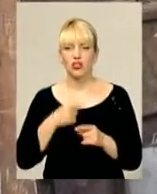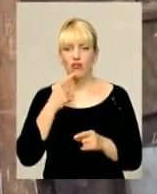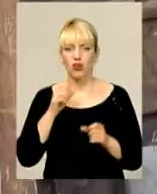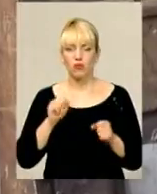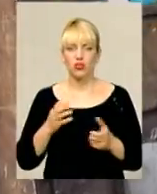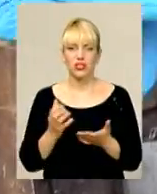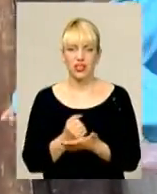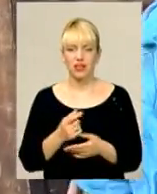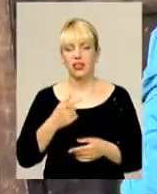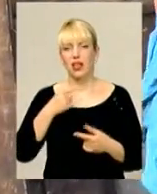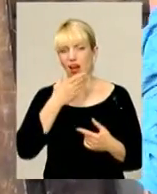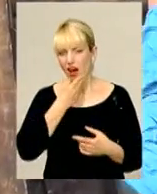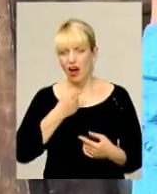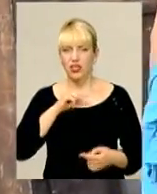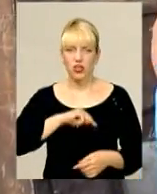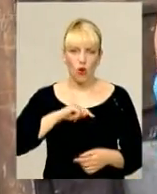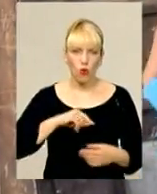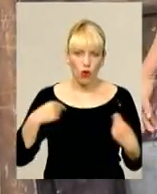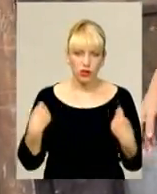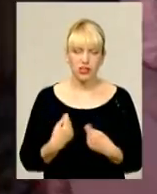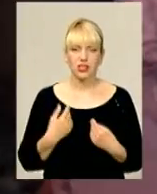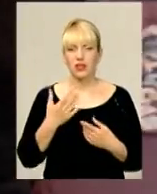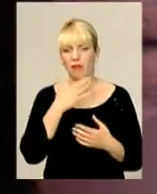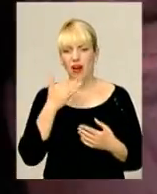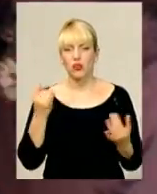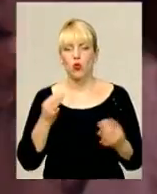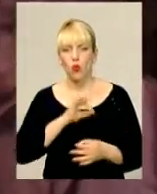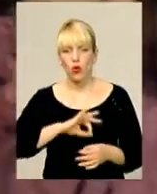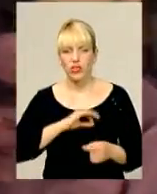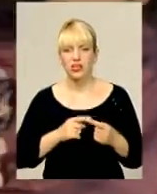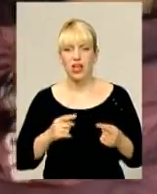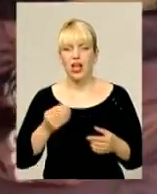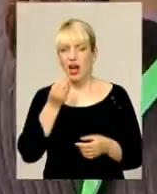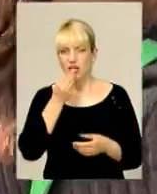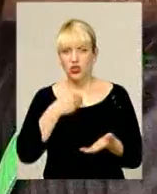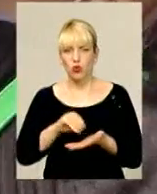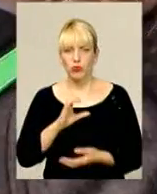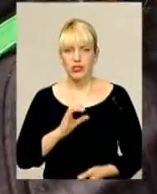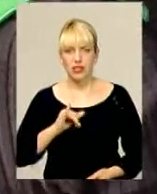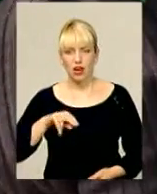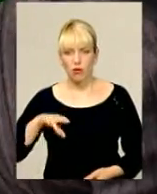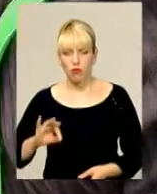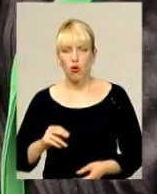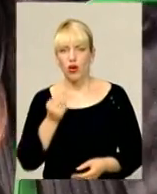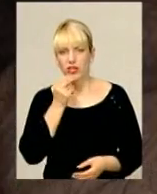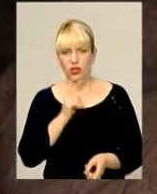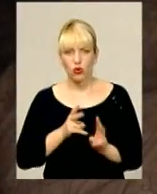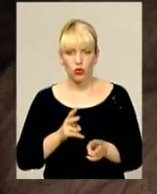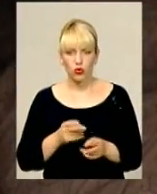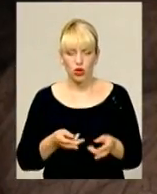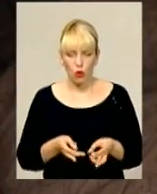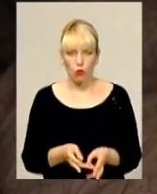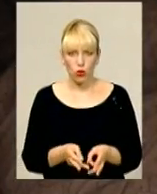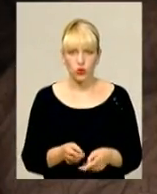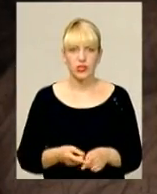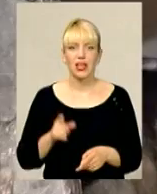пристойний одяг, і простирадла, і багато інших корисних речей. Харчі купує у сільпо, їсти готує у буржуйці, у її хатинці є